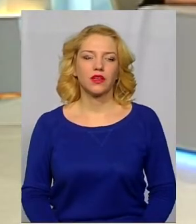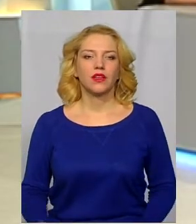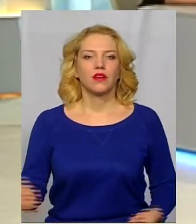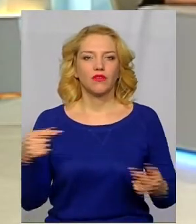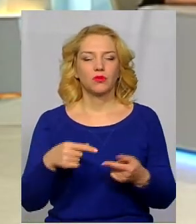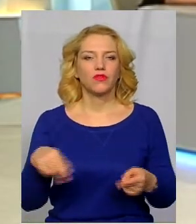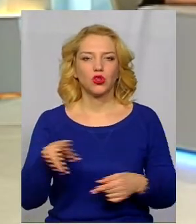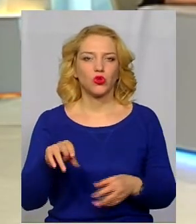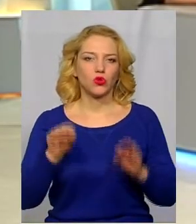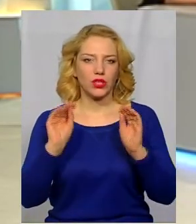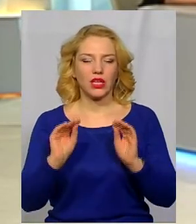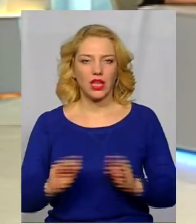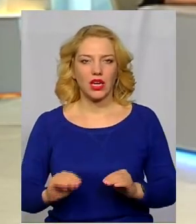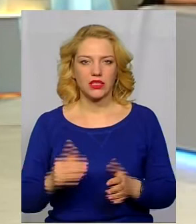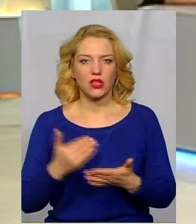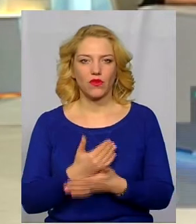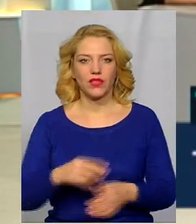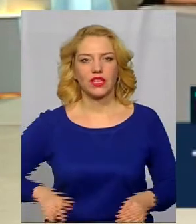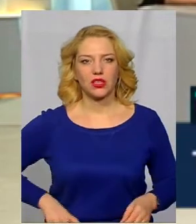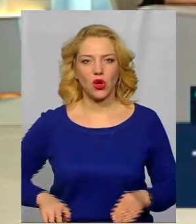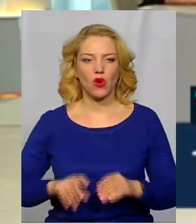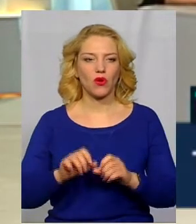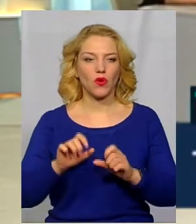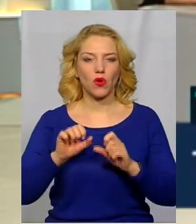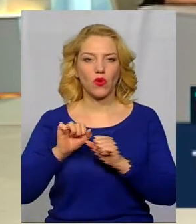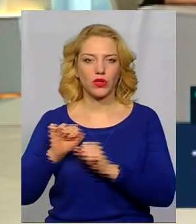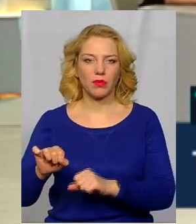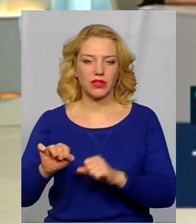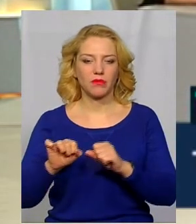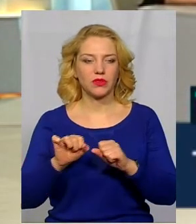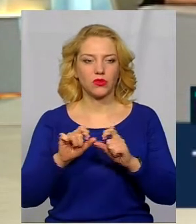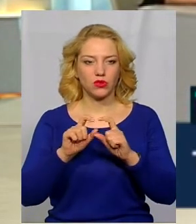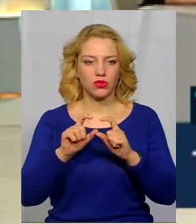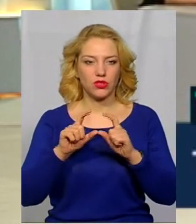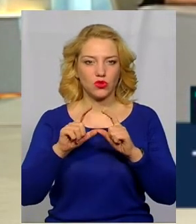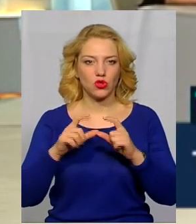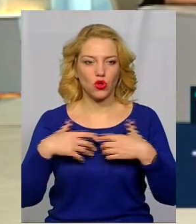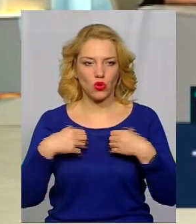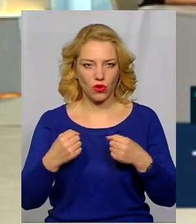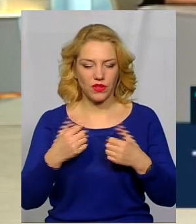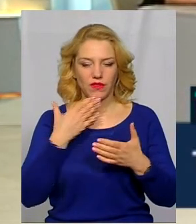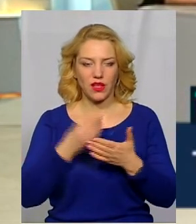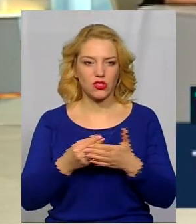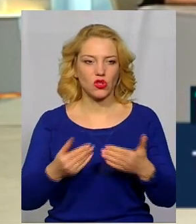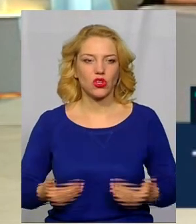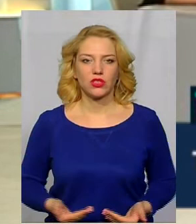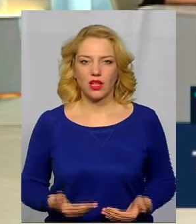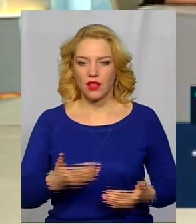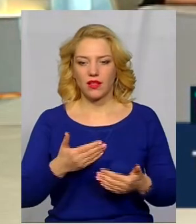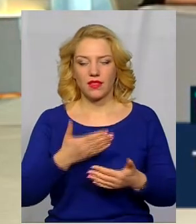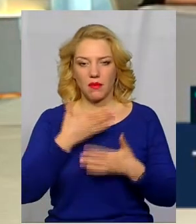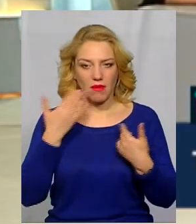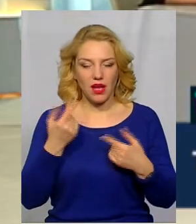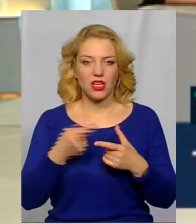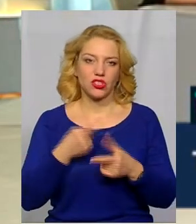Відповідно до декларації, новий директор Департаменту охорони здоров'я власного житла немає. Службовим забезпечується? Ні, службовим житлом